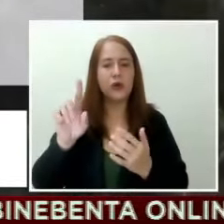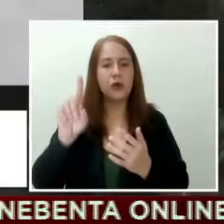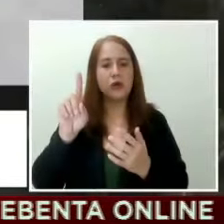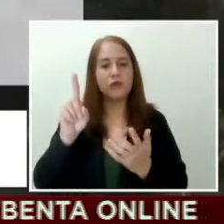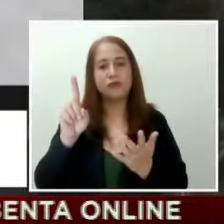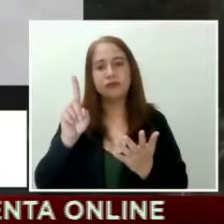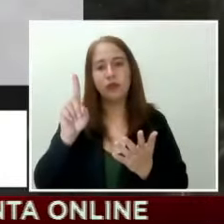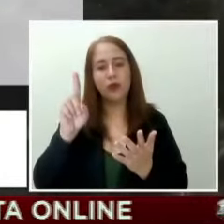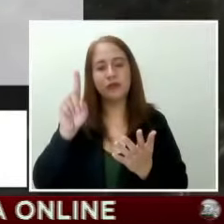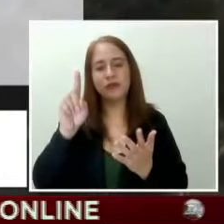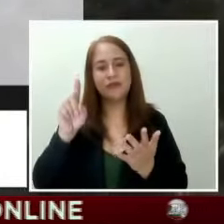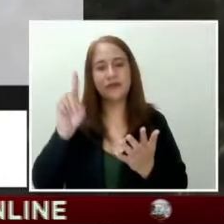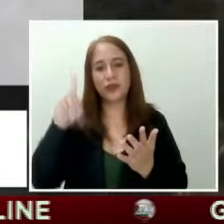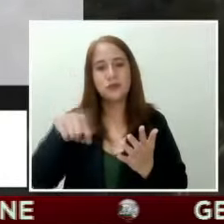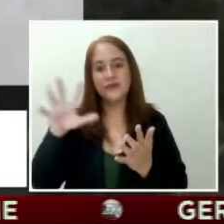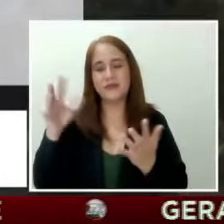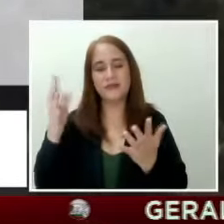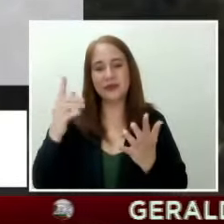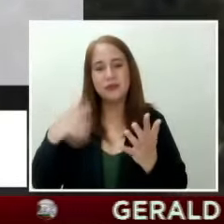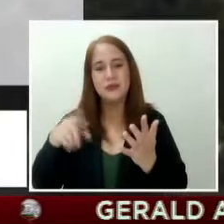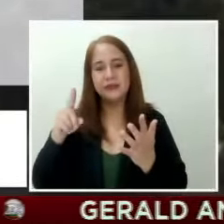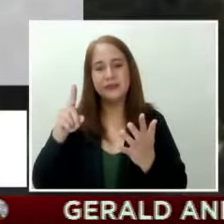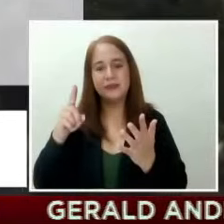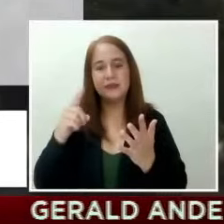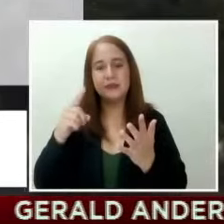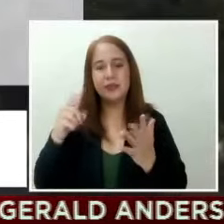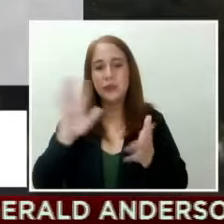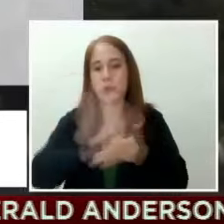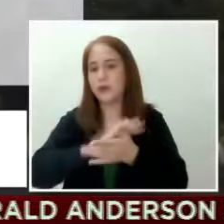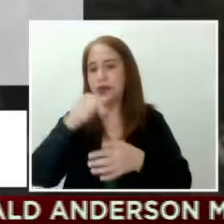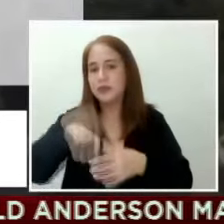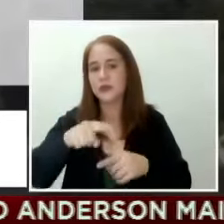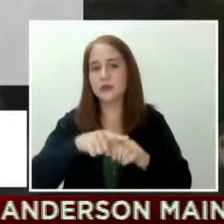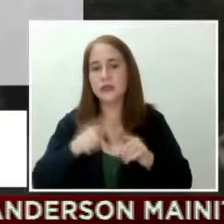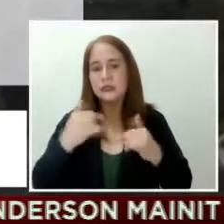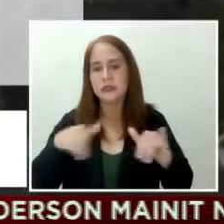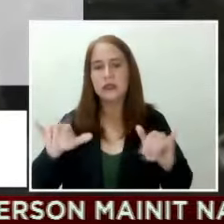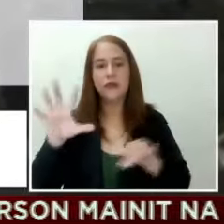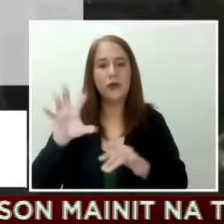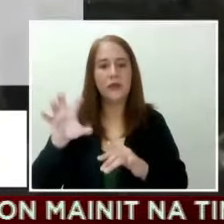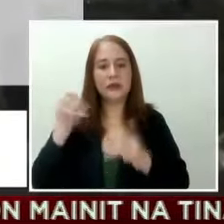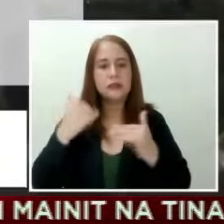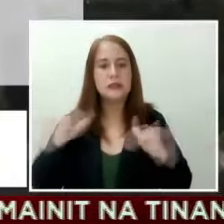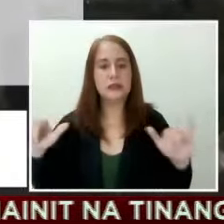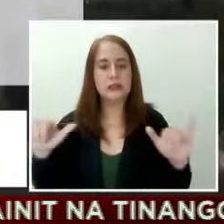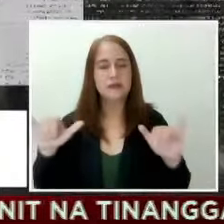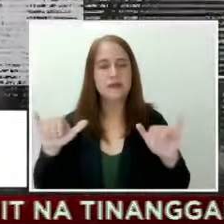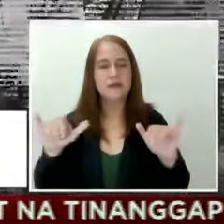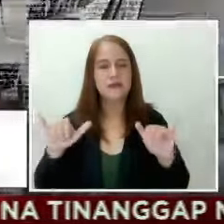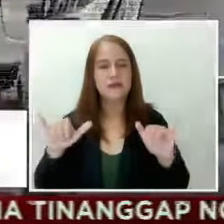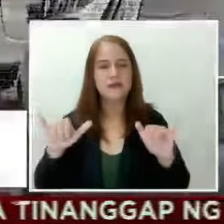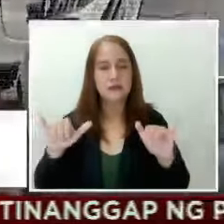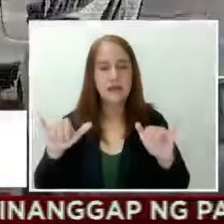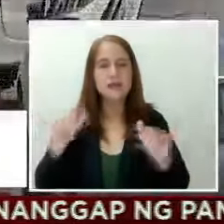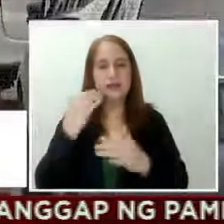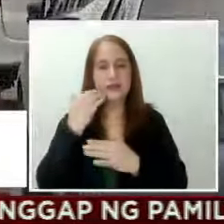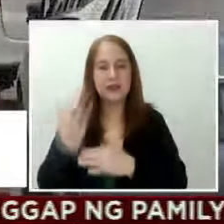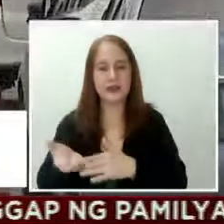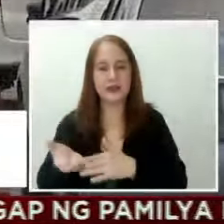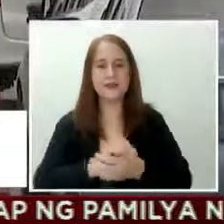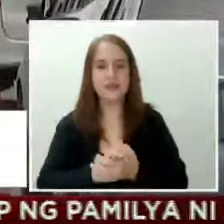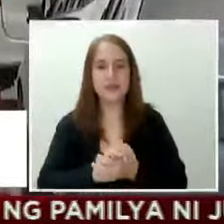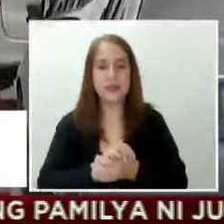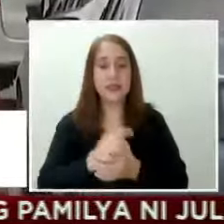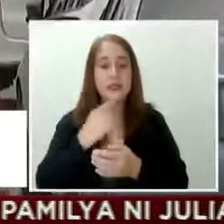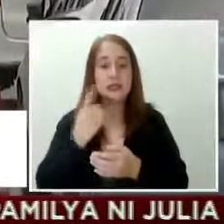aktibong kaso ng COVID dito ngayon, pero umabot sa limandaan ang kabuang bilang ng mga namatay. Ayon